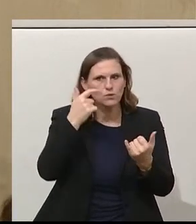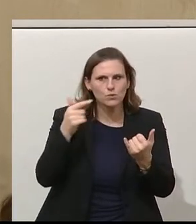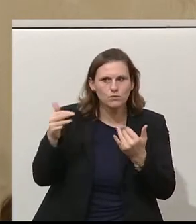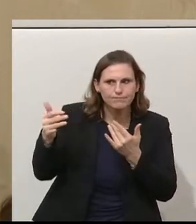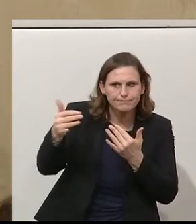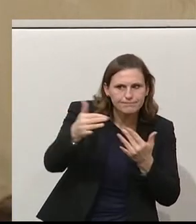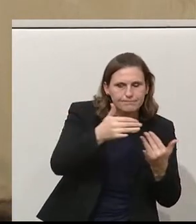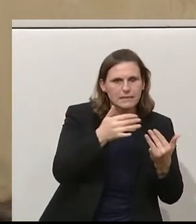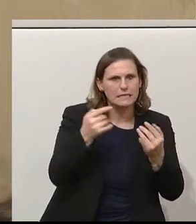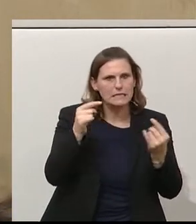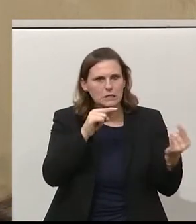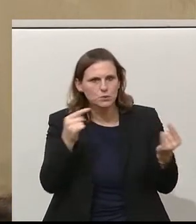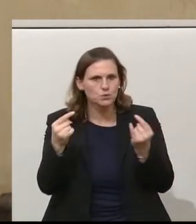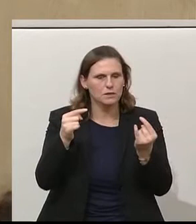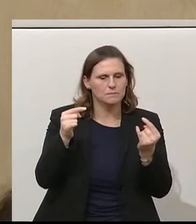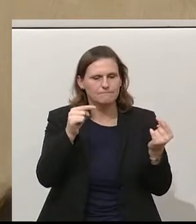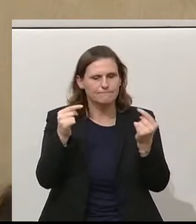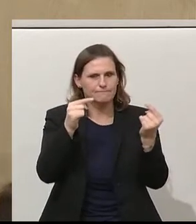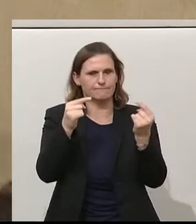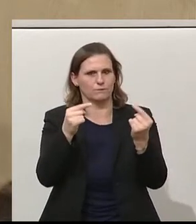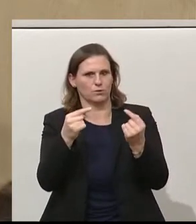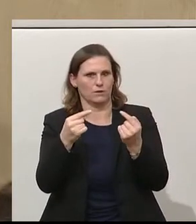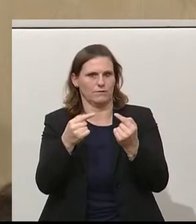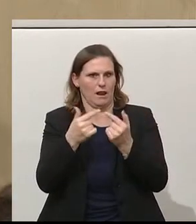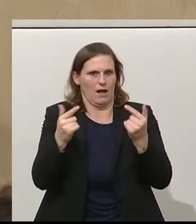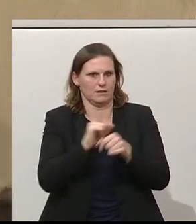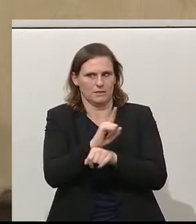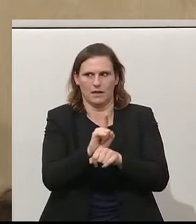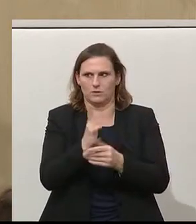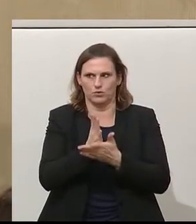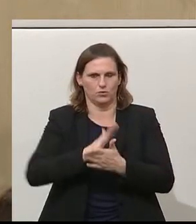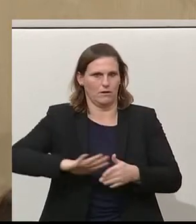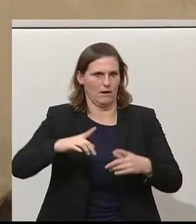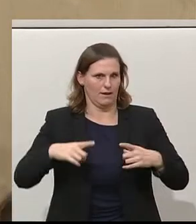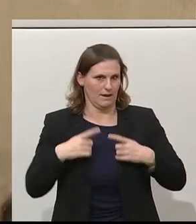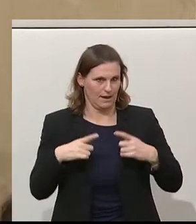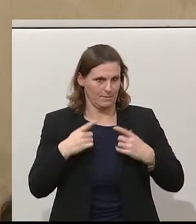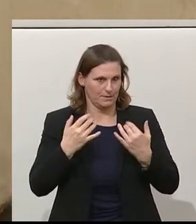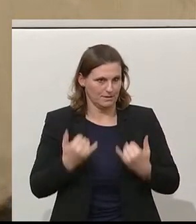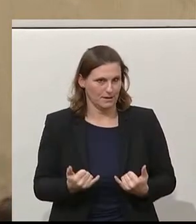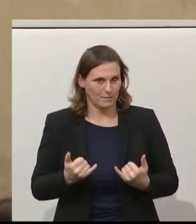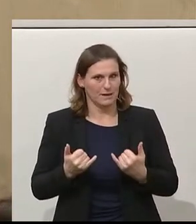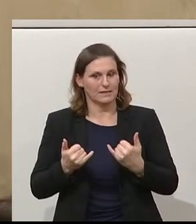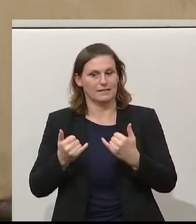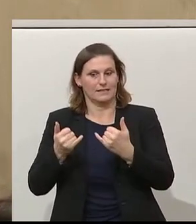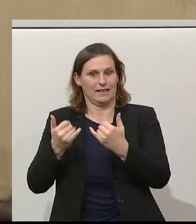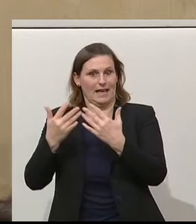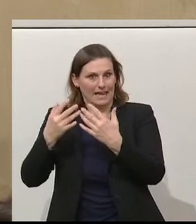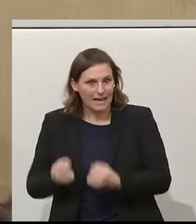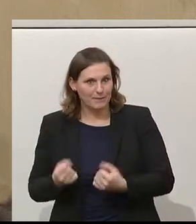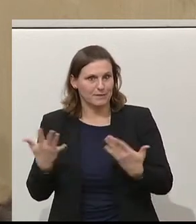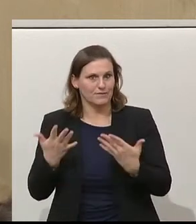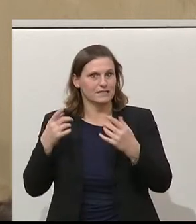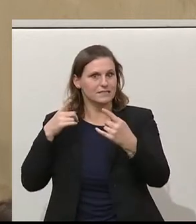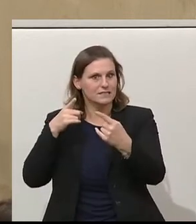diskutiert, mehr oder weniger heftig, mehr oder weniger lang. Wir haben das alles erlebt. Aber letztendlich steht am Ende das Ziel, nämlich, dass